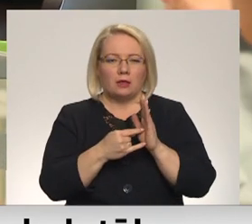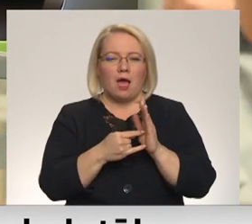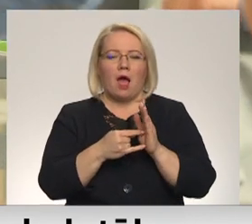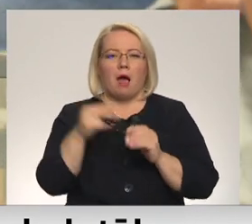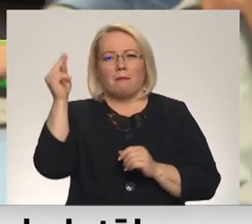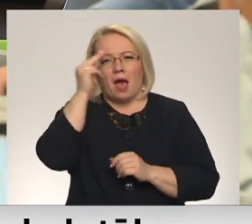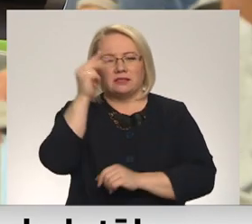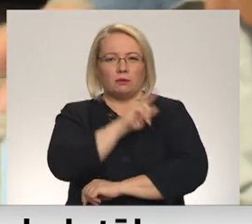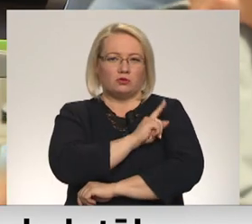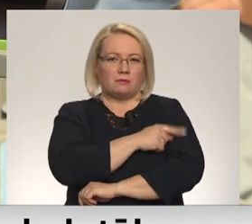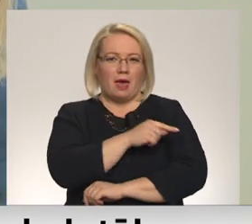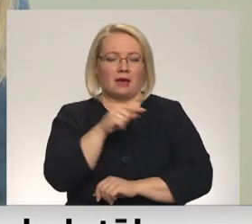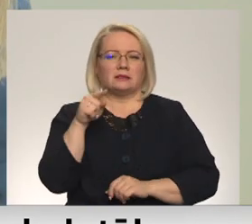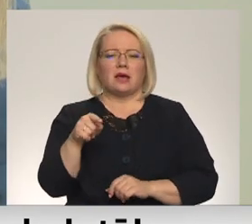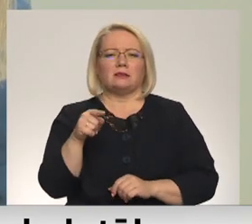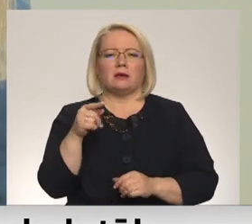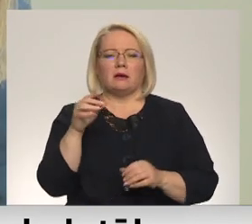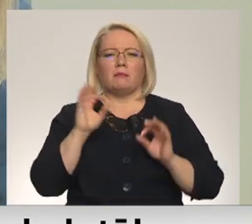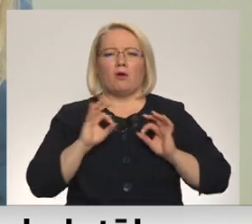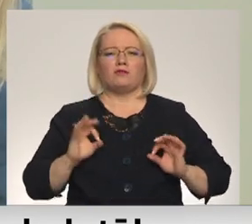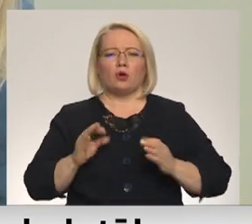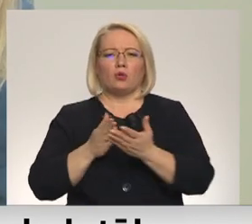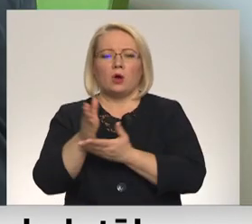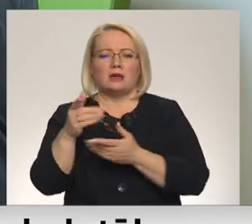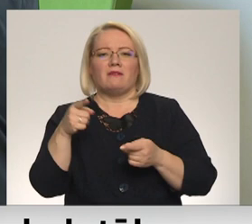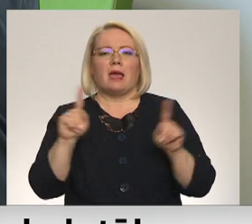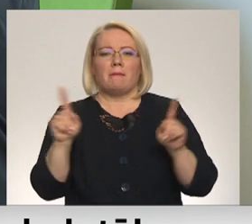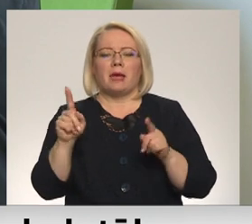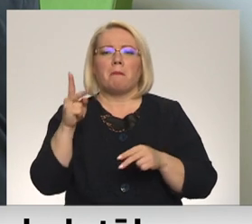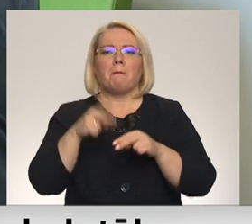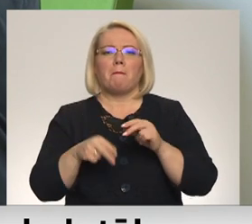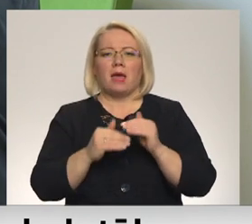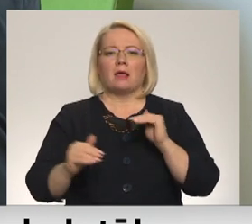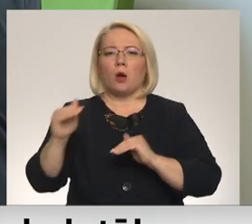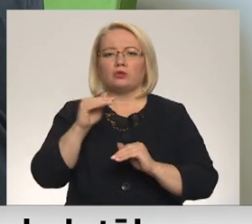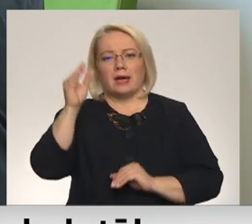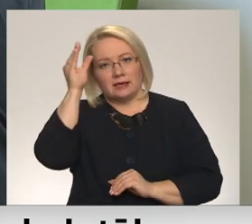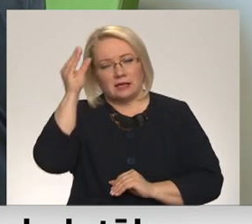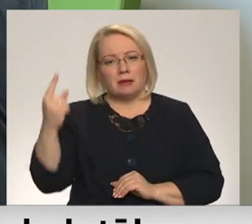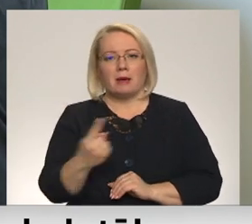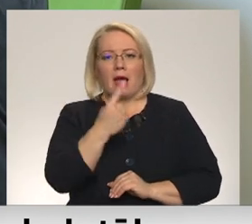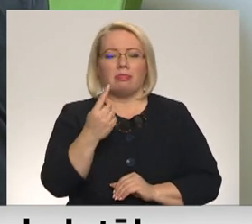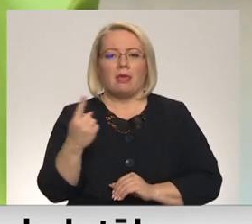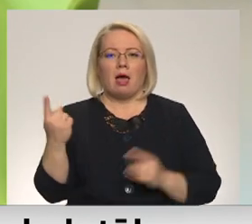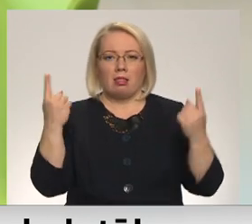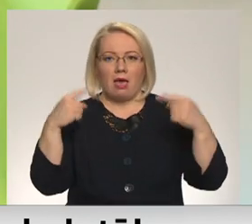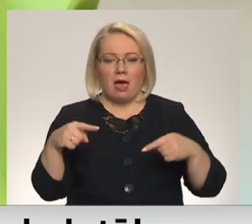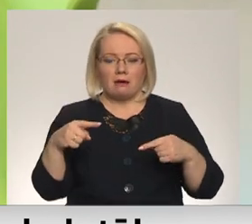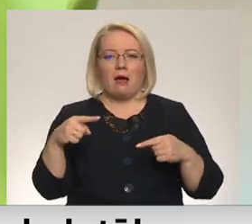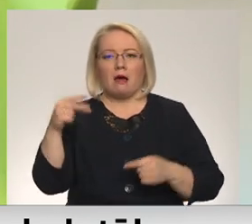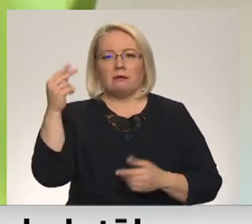iespējas savas nozeres profesionāļiem, kuriem jau ir pabeigt augstākā izglītība gada laikā iegūt pedagoga